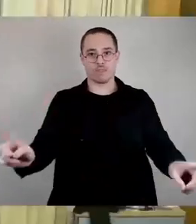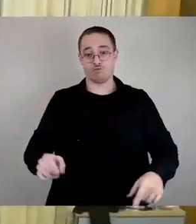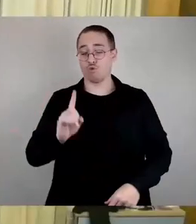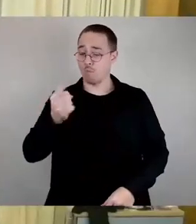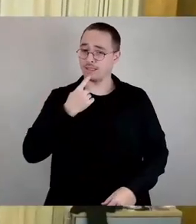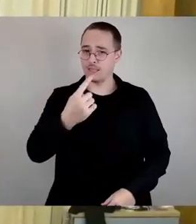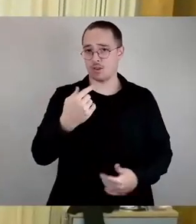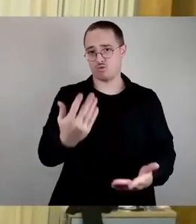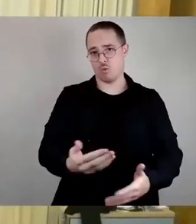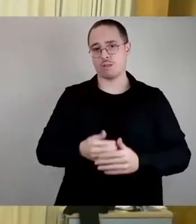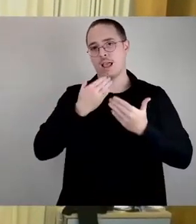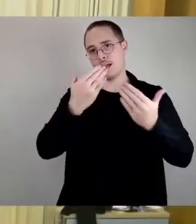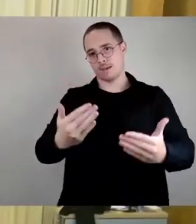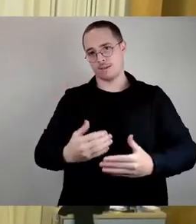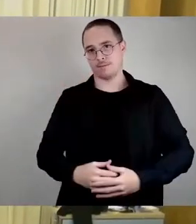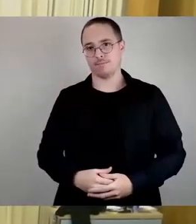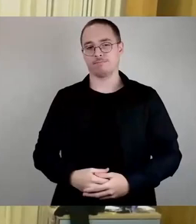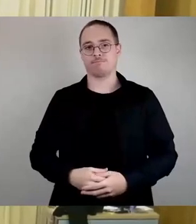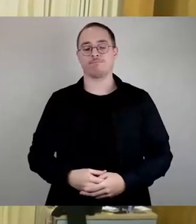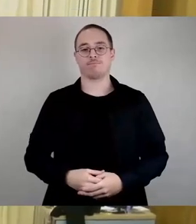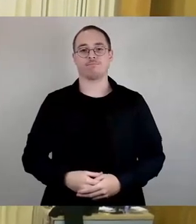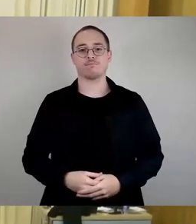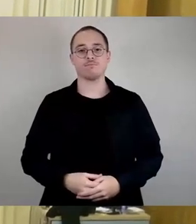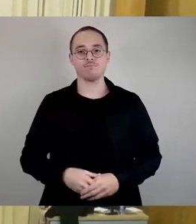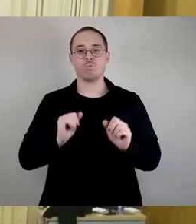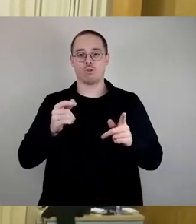Es geht weiter mit der AfD-Fraktion, Herr Vetterlein.